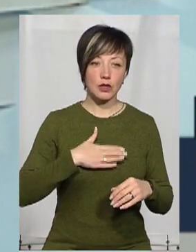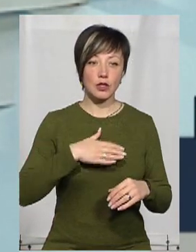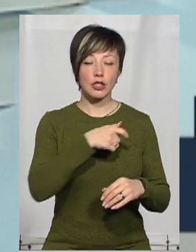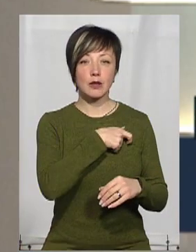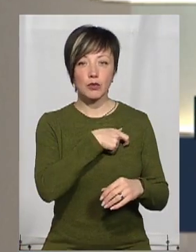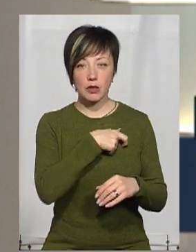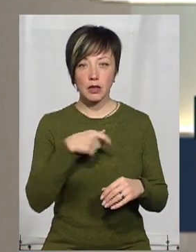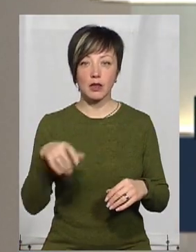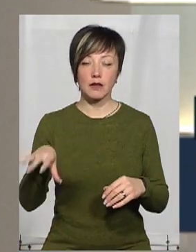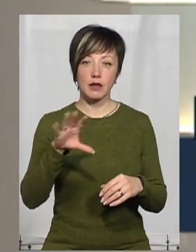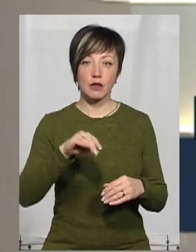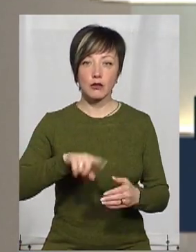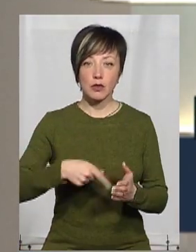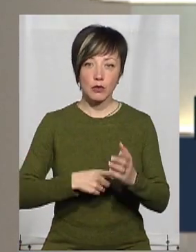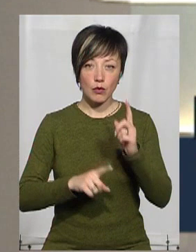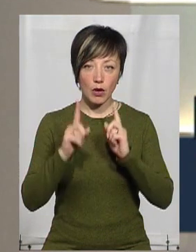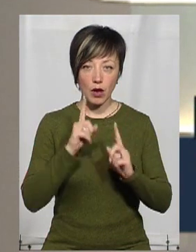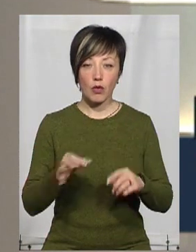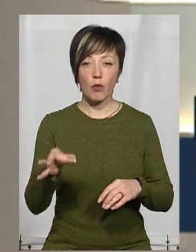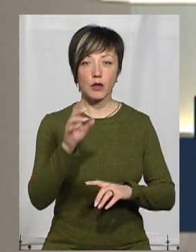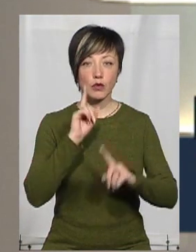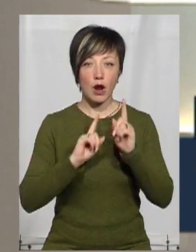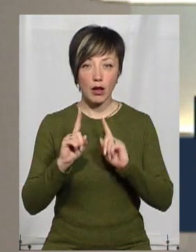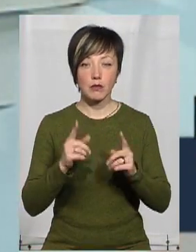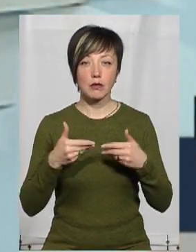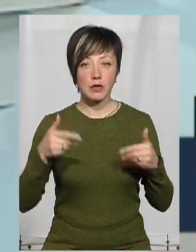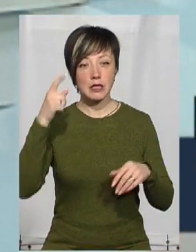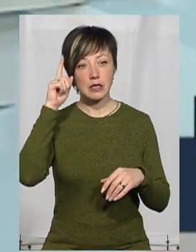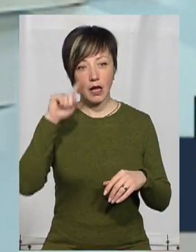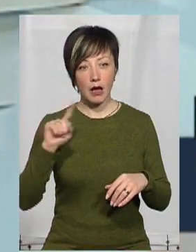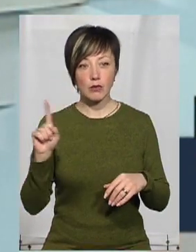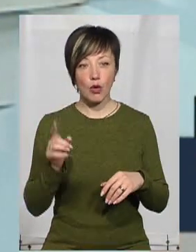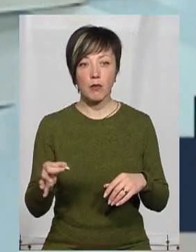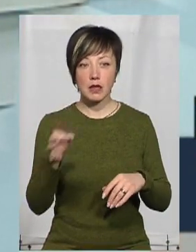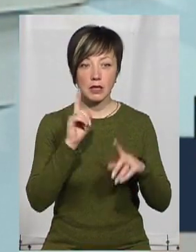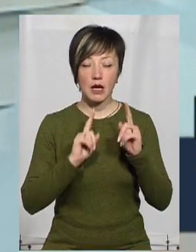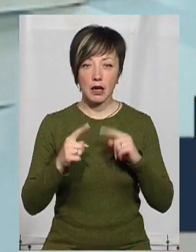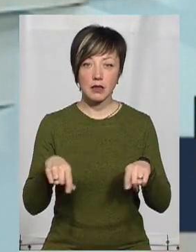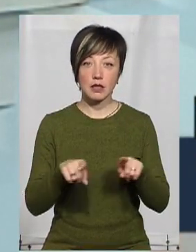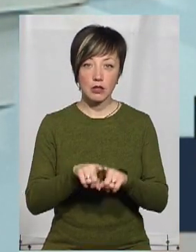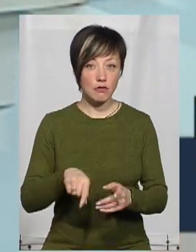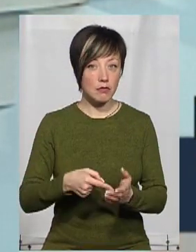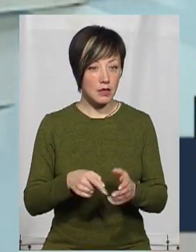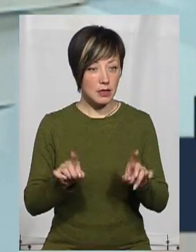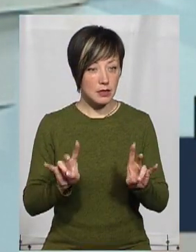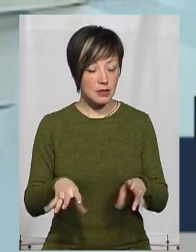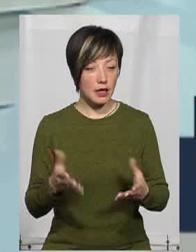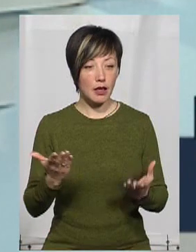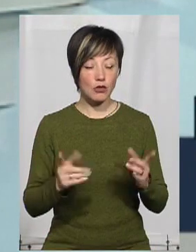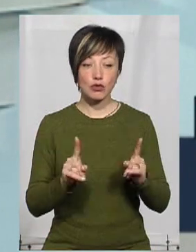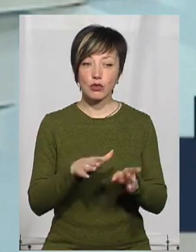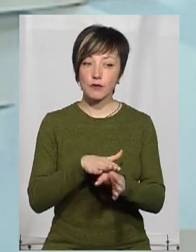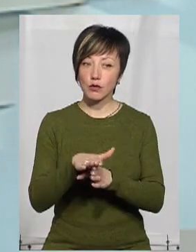депутатів, і на нашу міську раду, і на обласну раду, тому що ми знаємо, що обласна рада теж в місті знаходиться. І якщо щось